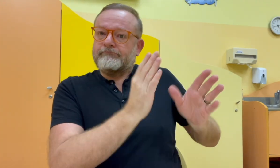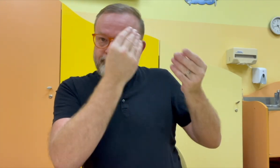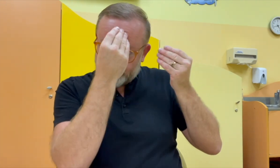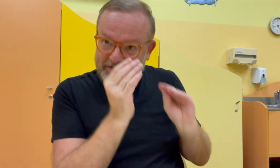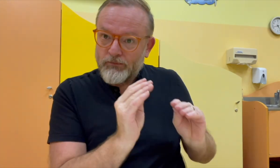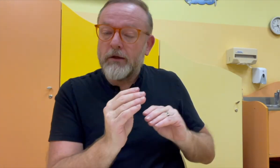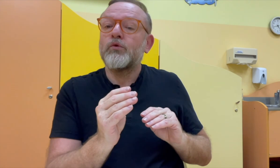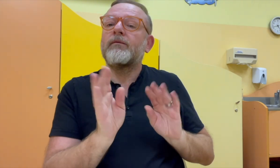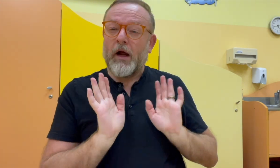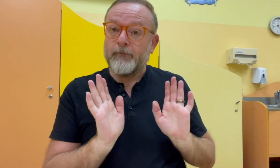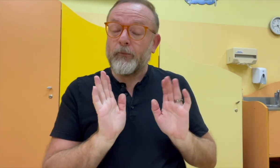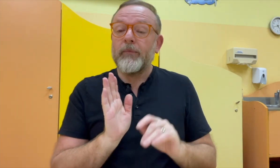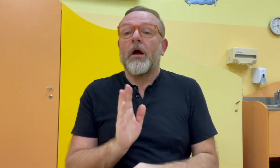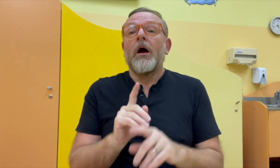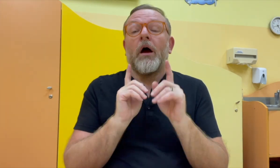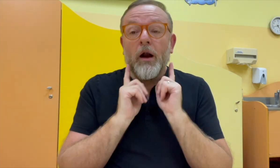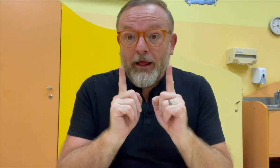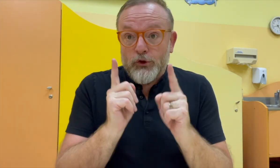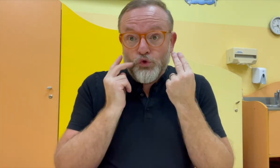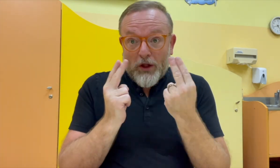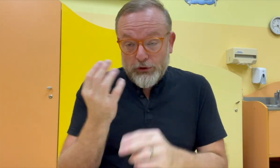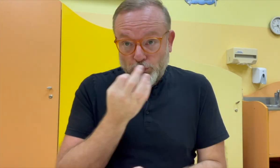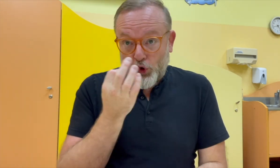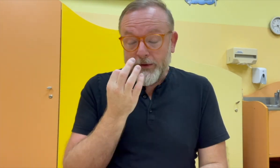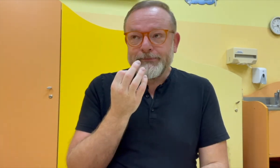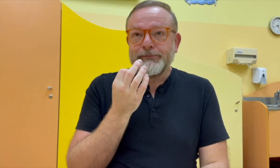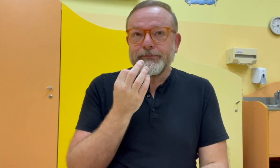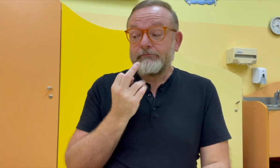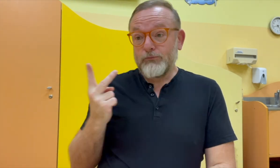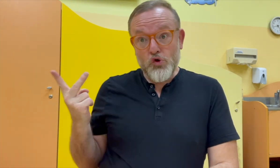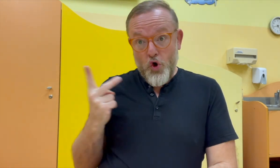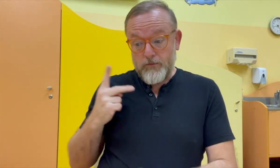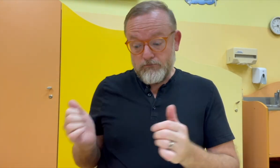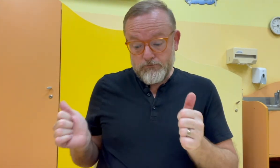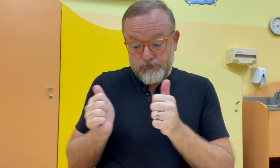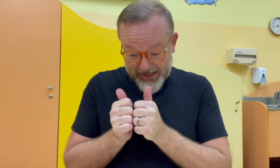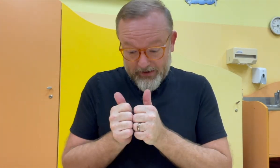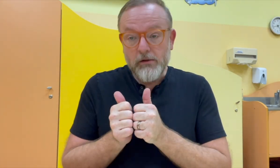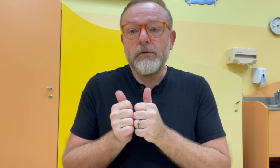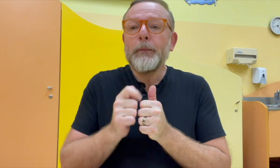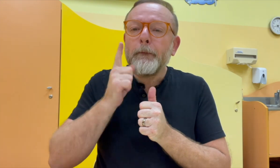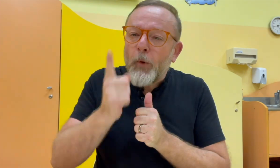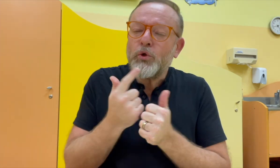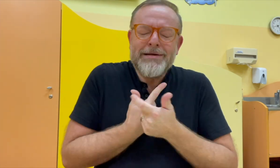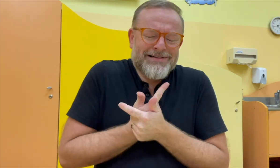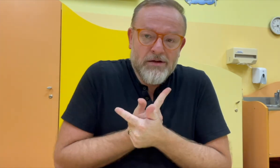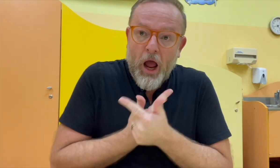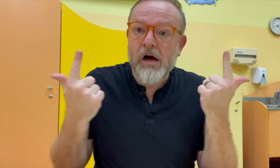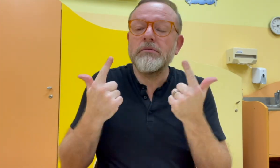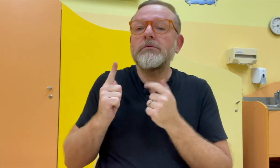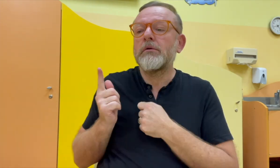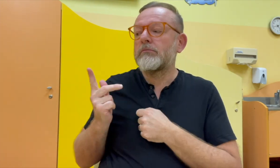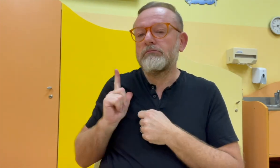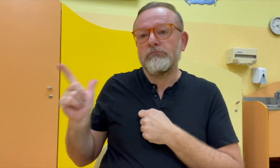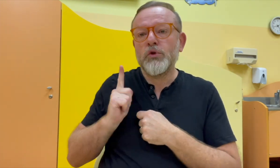musím zmínit to, že i neslyšící pedagog by měl respektovat slyšícího pedagoga. A samozřejmě obráceně. Při tandemové